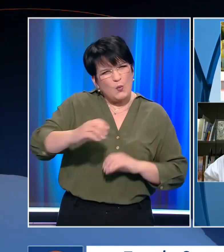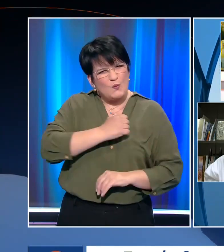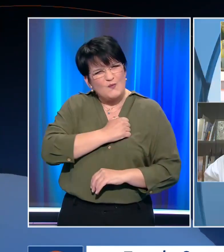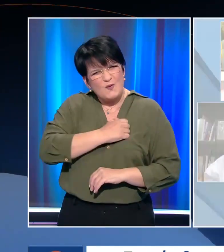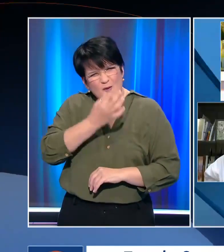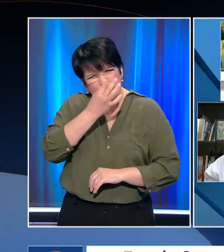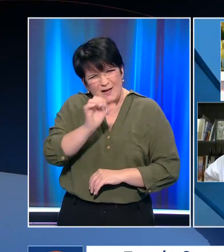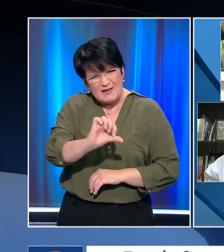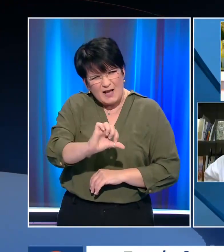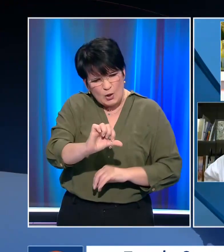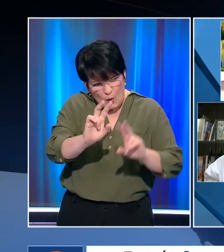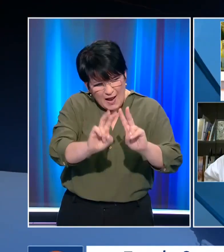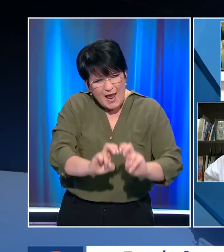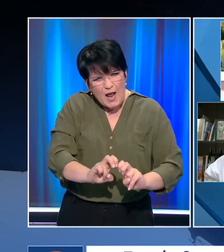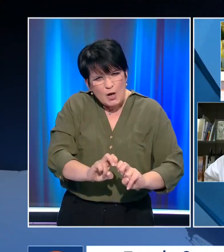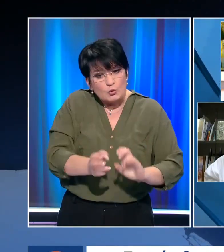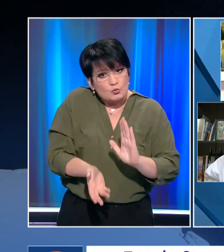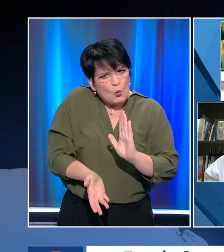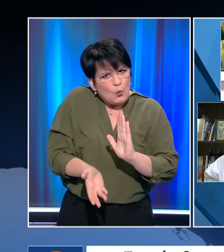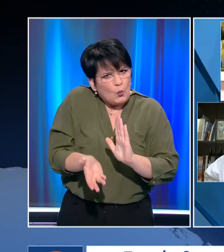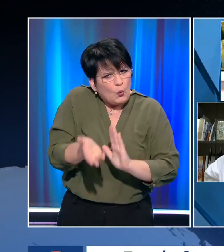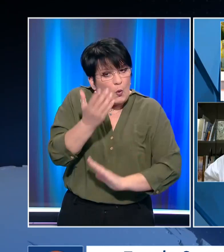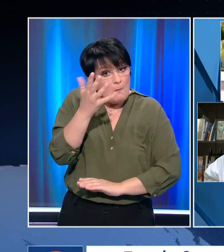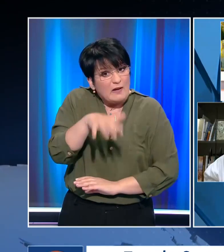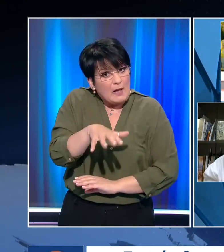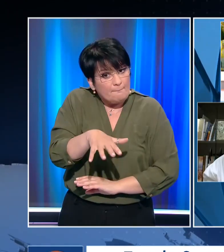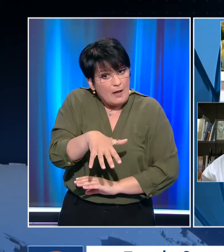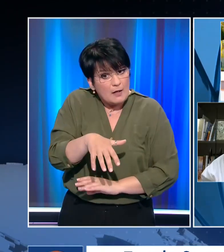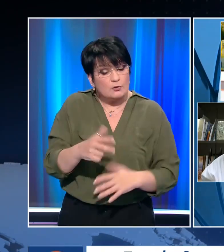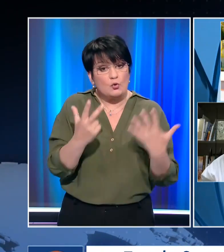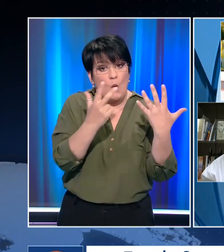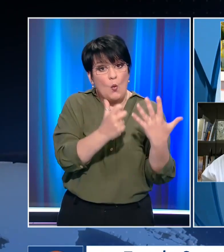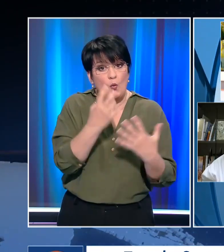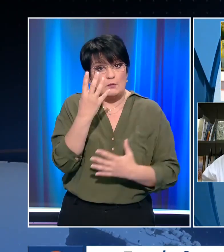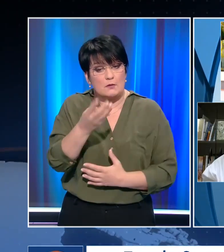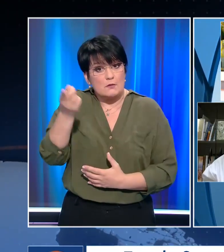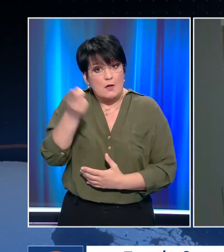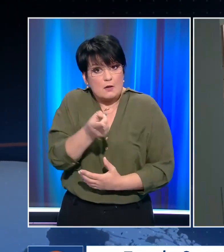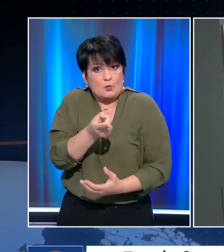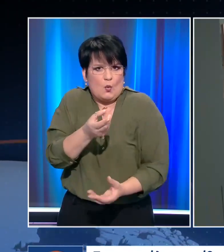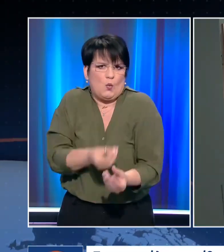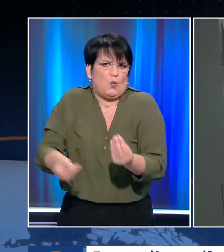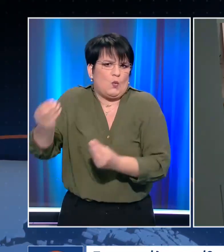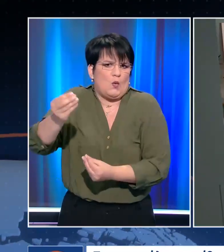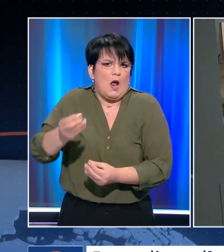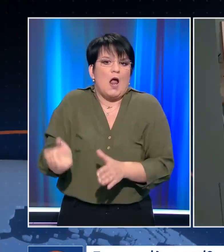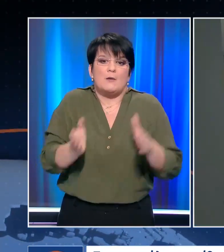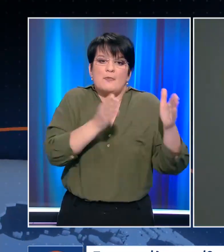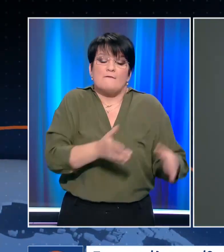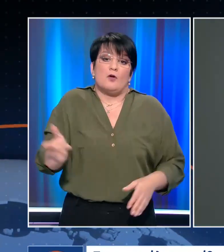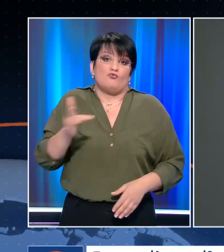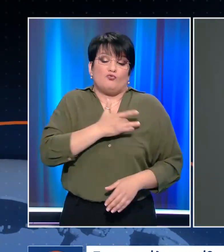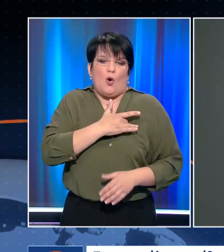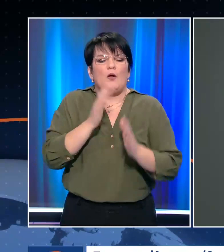στα λίματα είχε αυξηθεί σε πέντε μέρες κατά 84%. Σοκ προκάλεσε η είδηση του